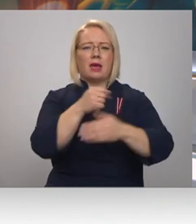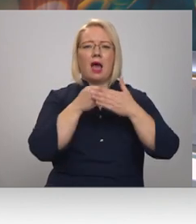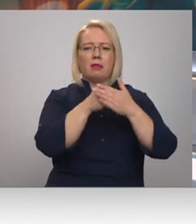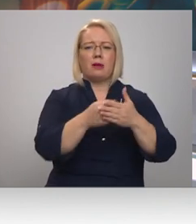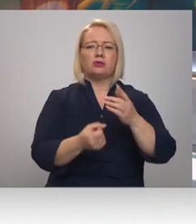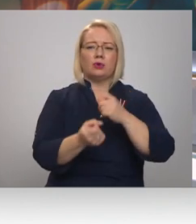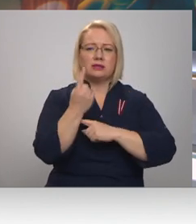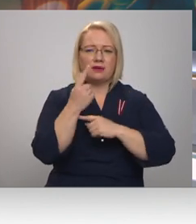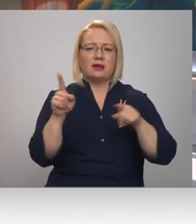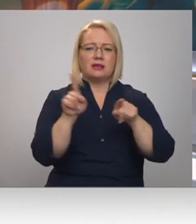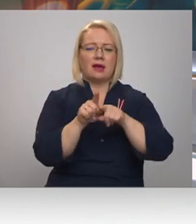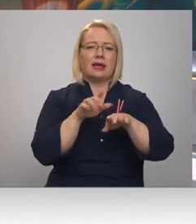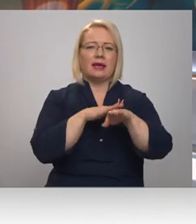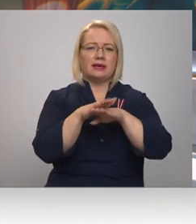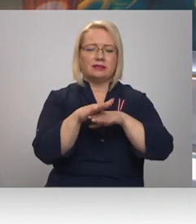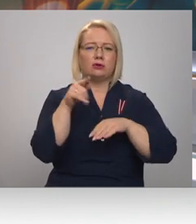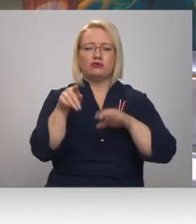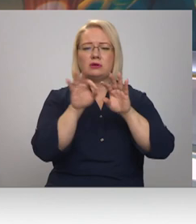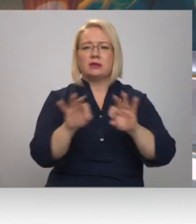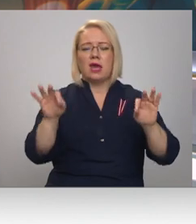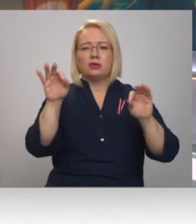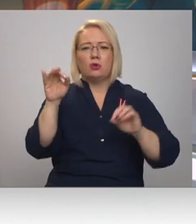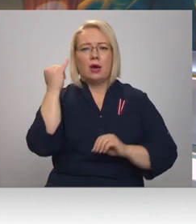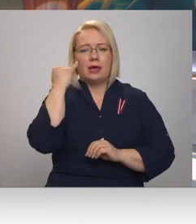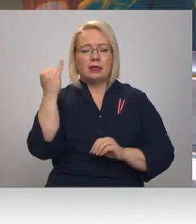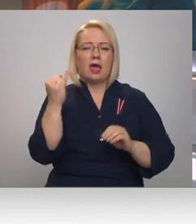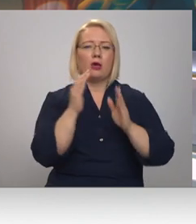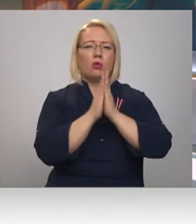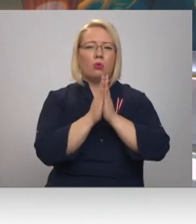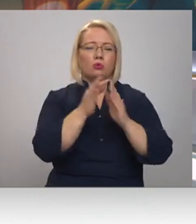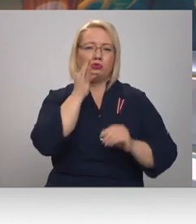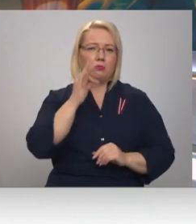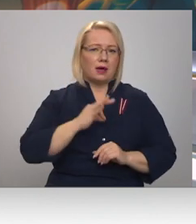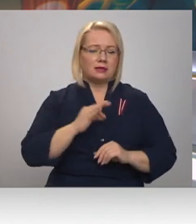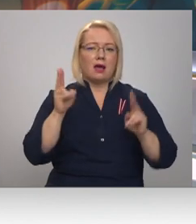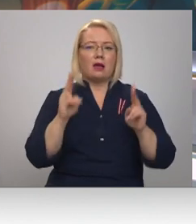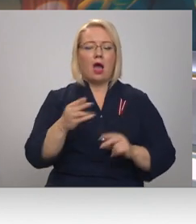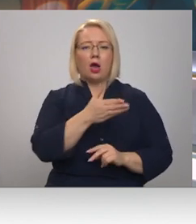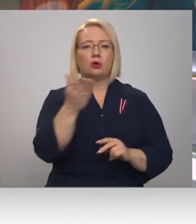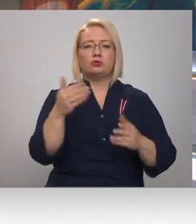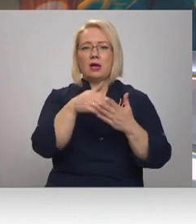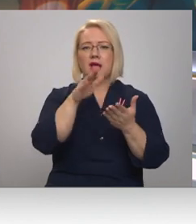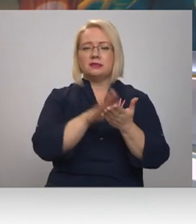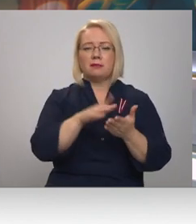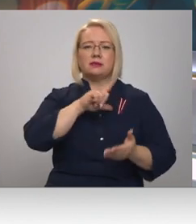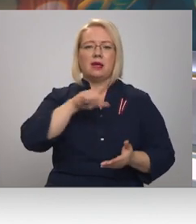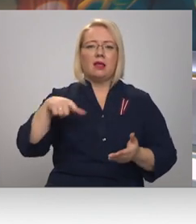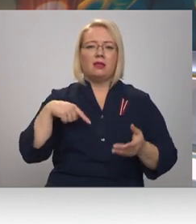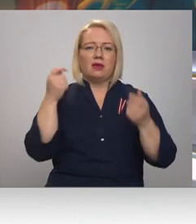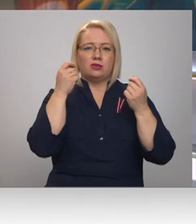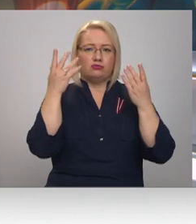izdevies arī īstenot šo skaisto ideju. Pavisam īsti sakiet, lūdzu, kā jūs šodien svinēsiet Latvijas dzimšanas dienu?